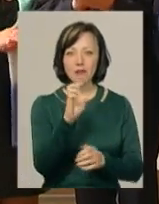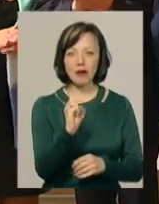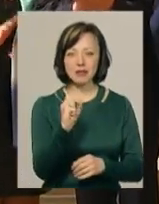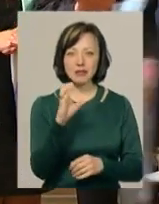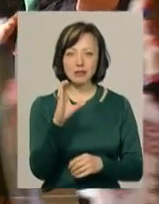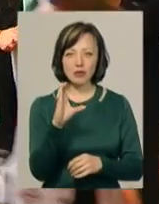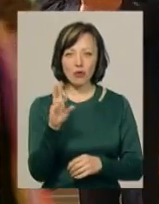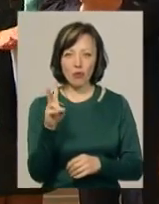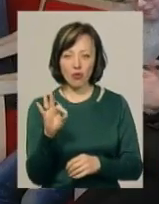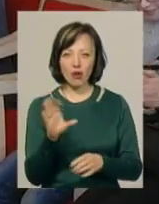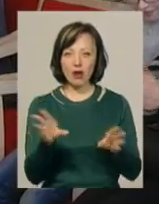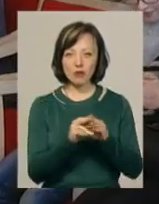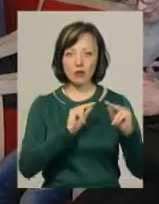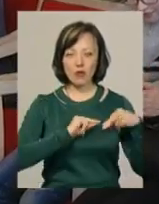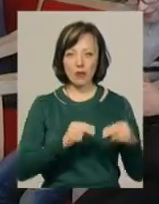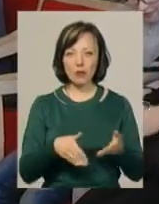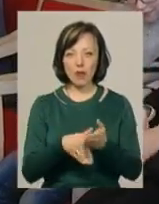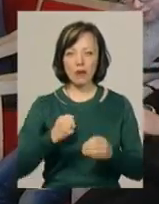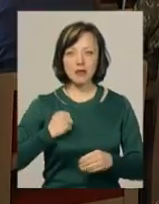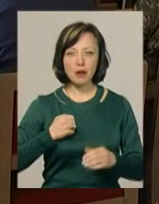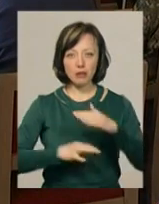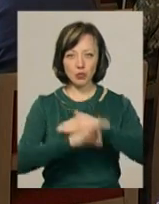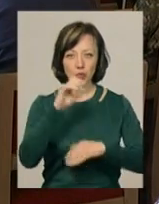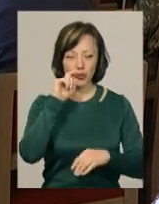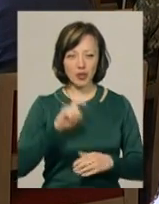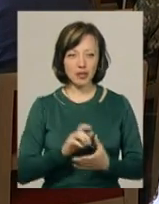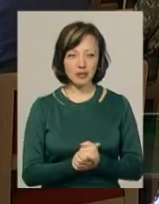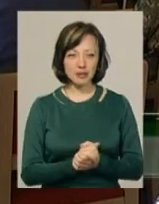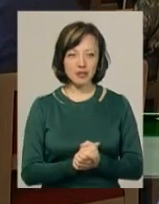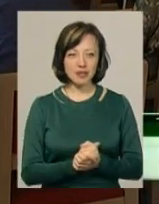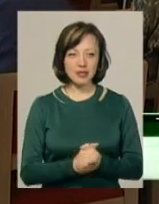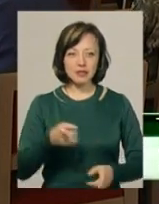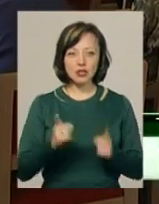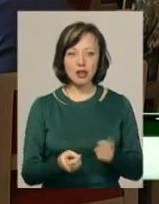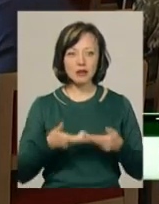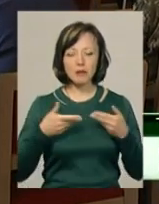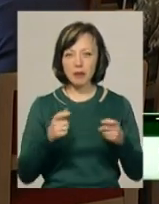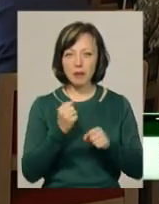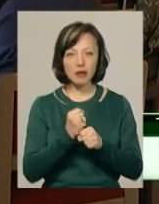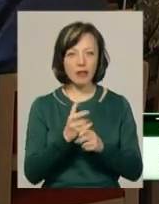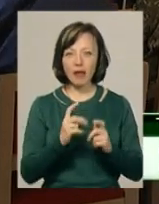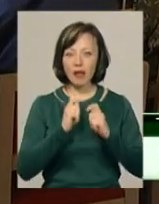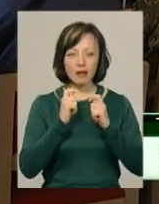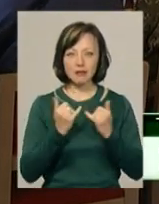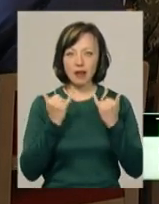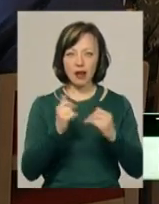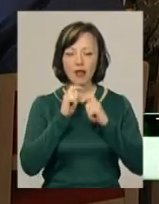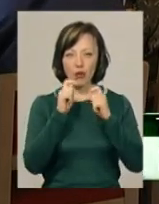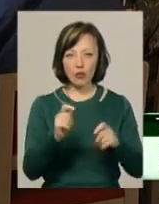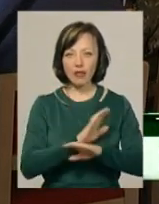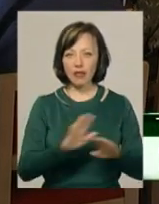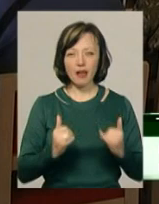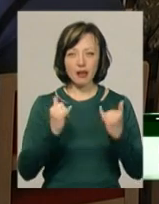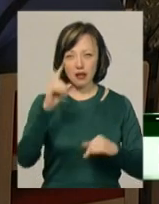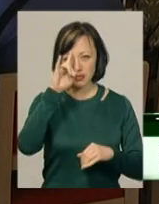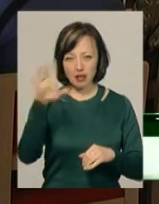Жінка разом з колегами допомагає бійцям на сході України. Звичайно, ми працюємо не для нагороди, не для слаги, але в той же час